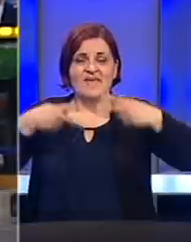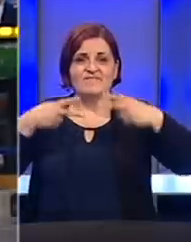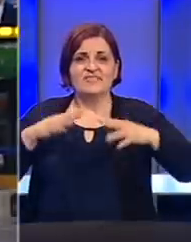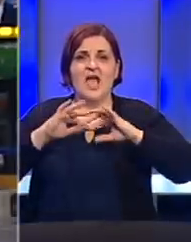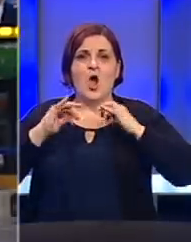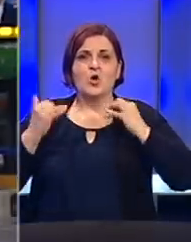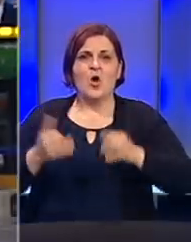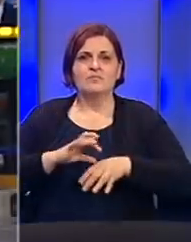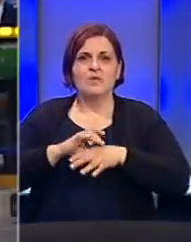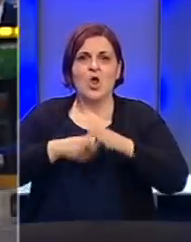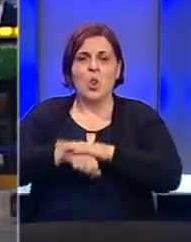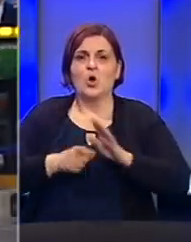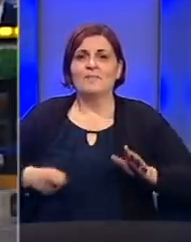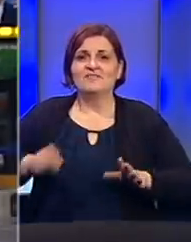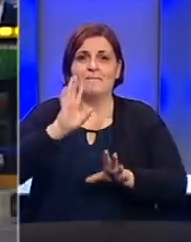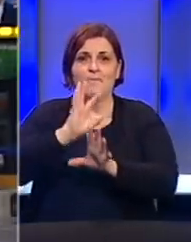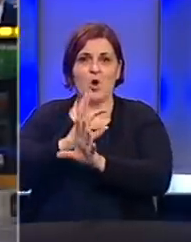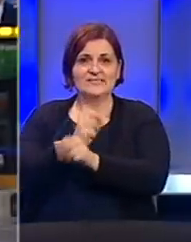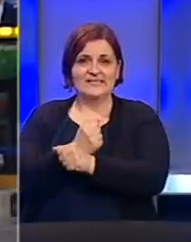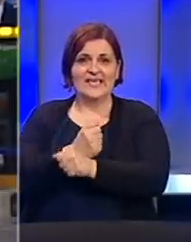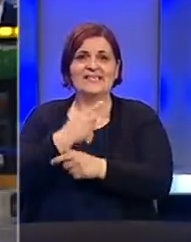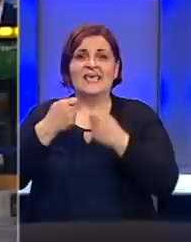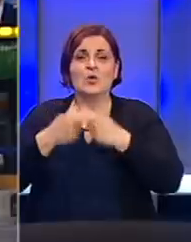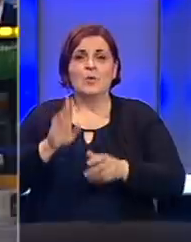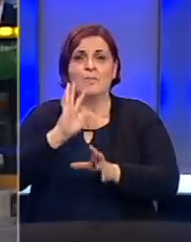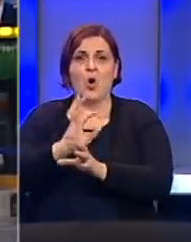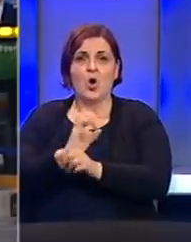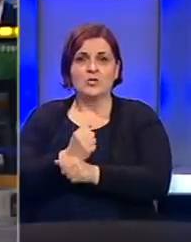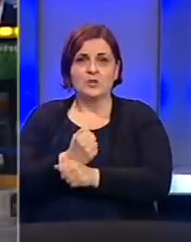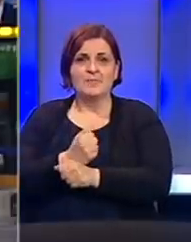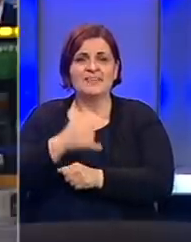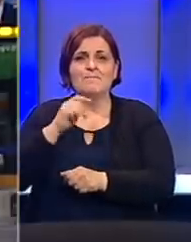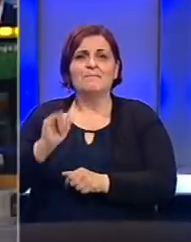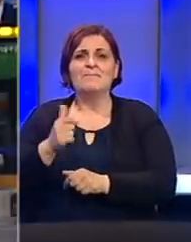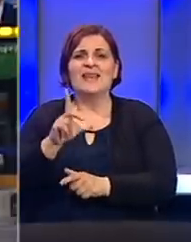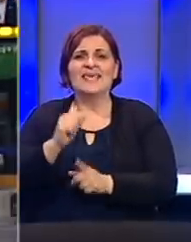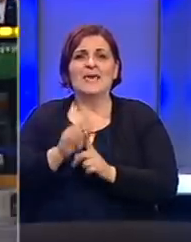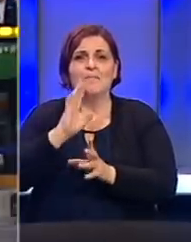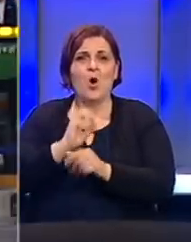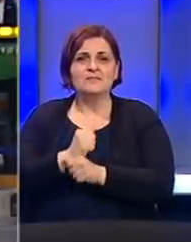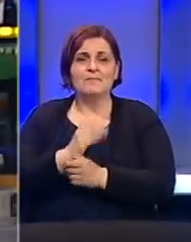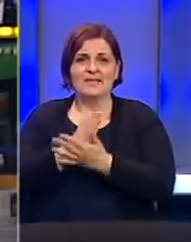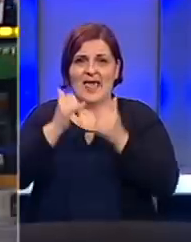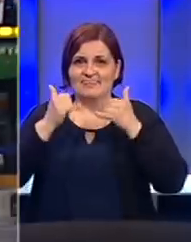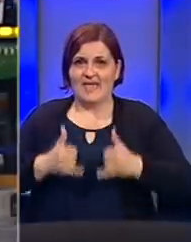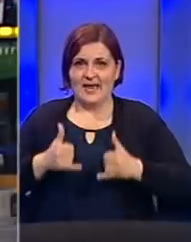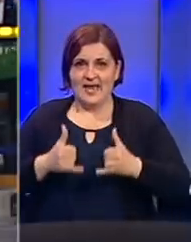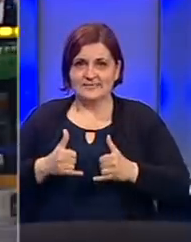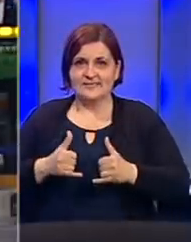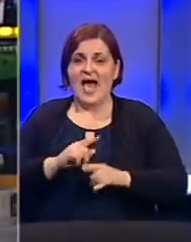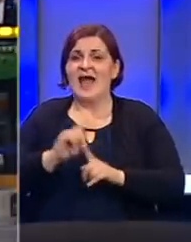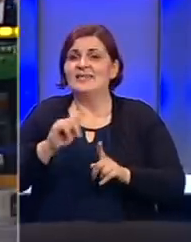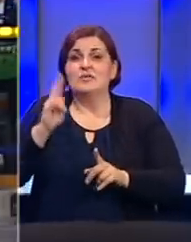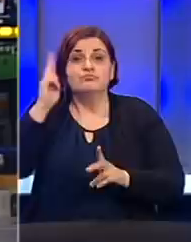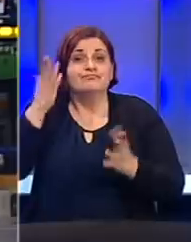Videokonferencija čelnika Nogometnog savjeza BiH i klubova iz BH Telekom premjer Lige BiH održana je danas,